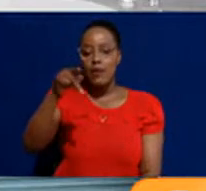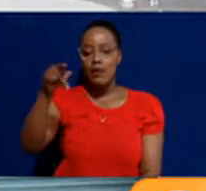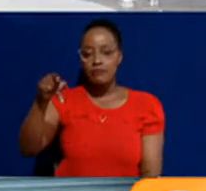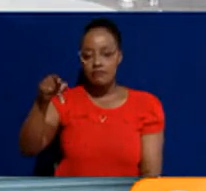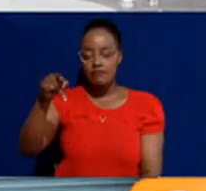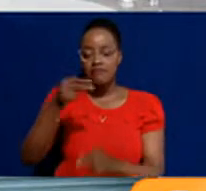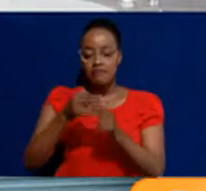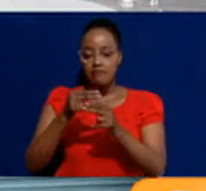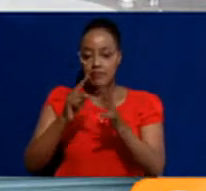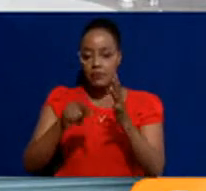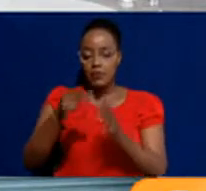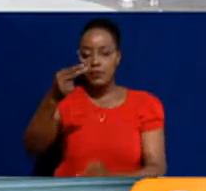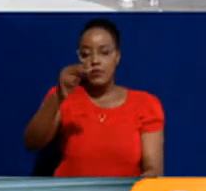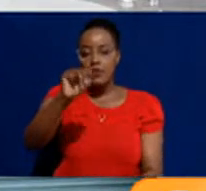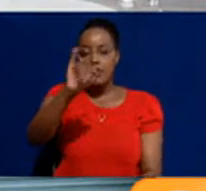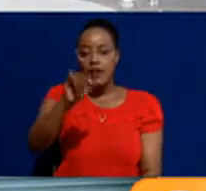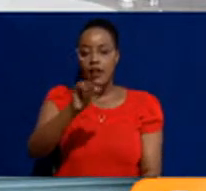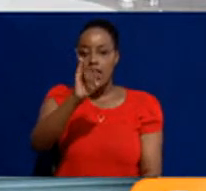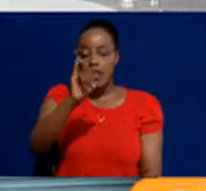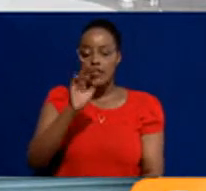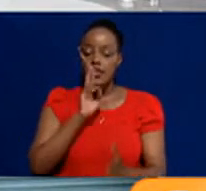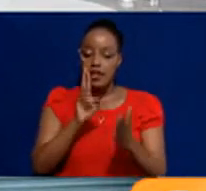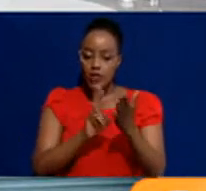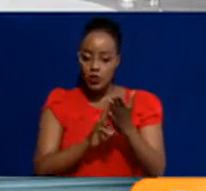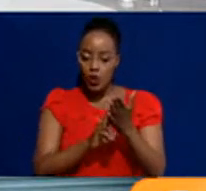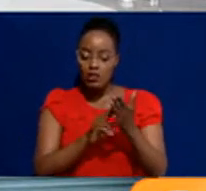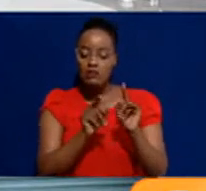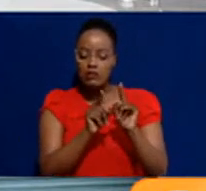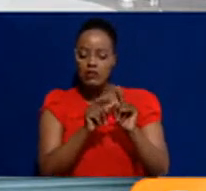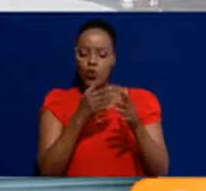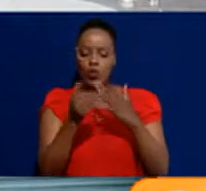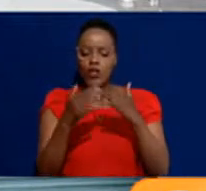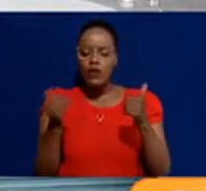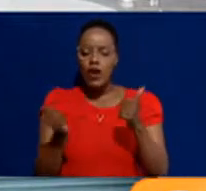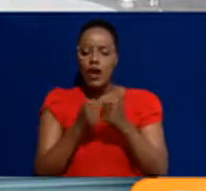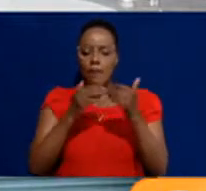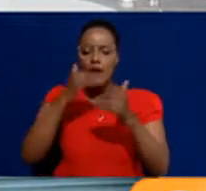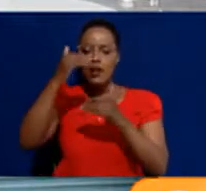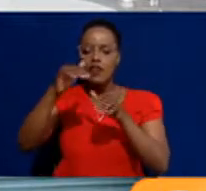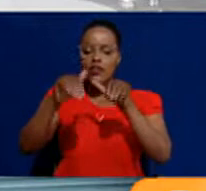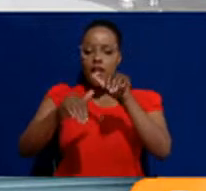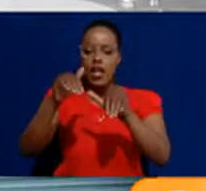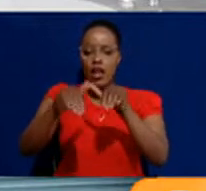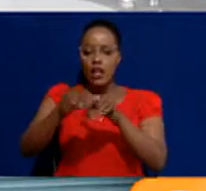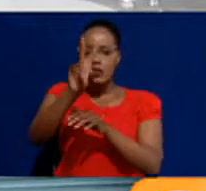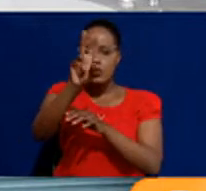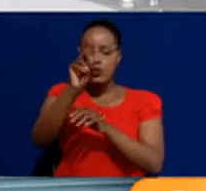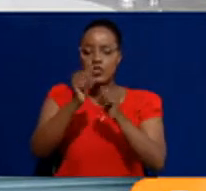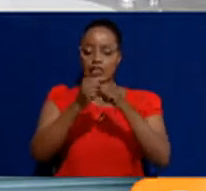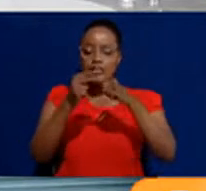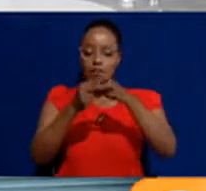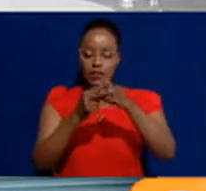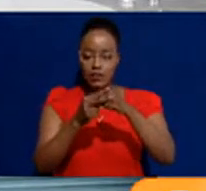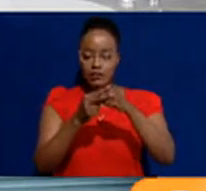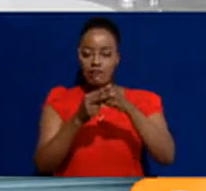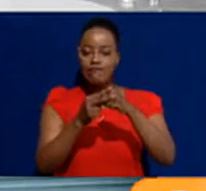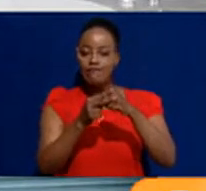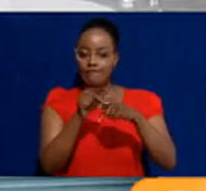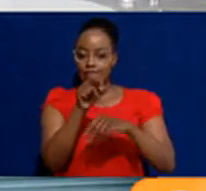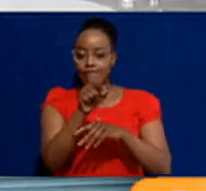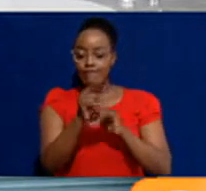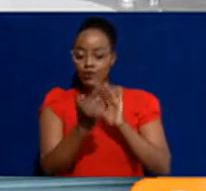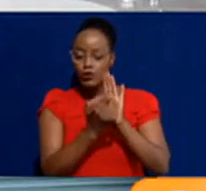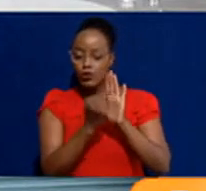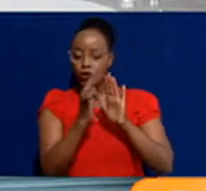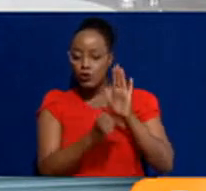mashitaka ya uma nurdinhaji matokeo ya uchunguzi umachafuku ya liyoshudiwa bada ya uchaguzi mkuu wa mwaka 2017 ya